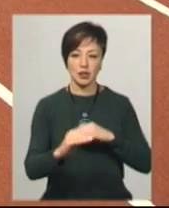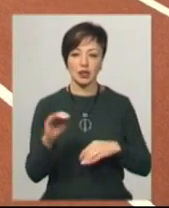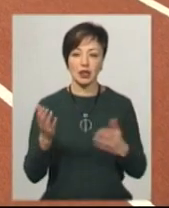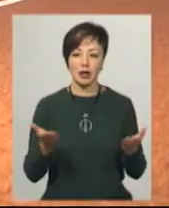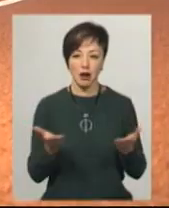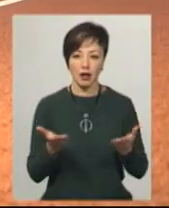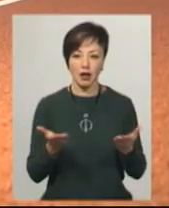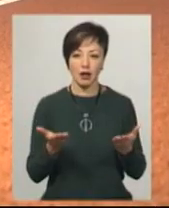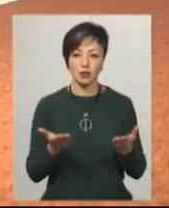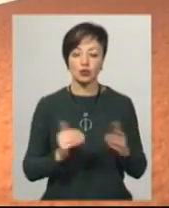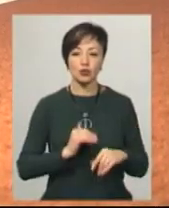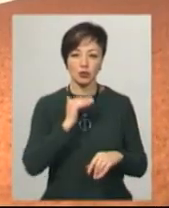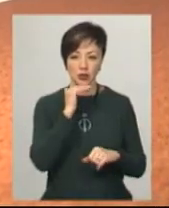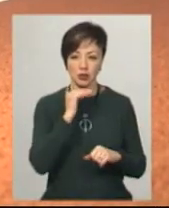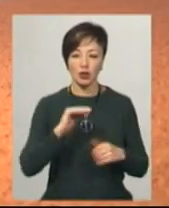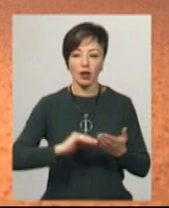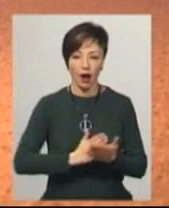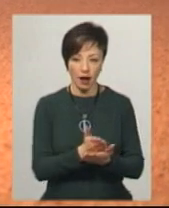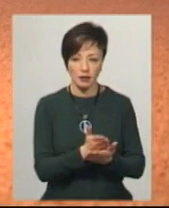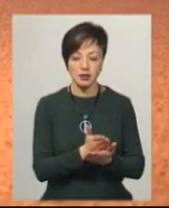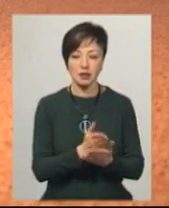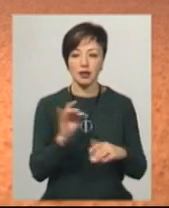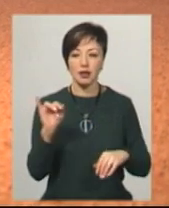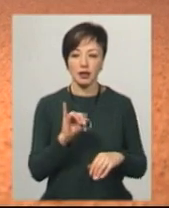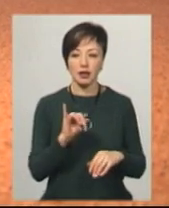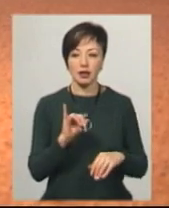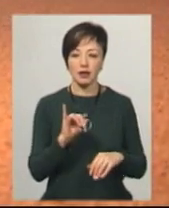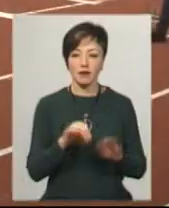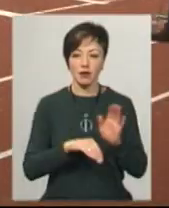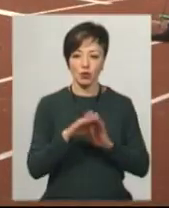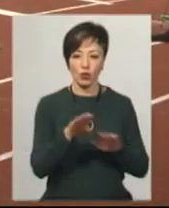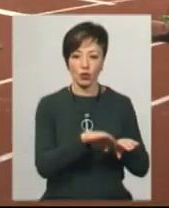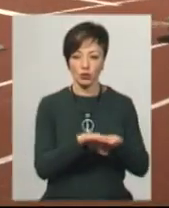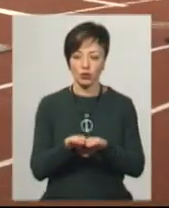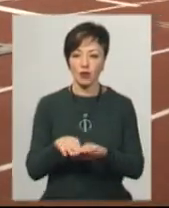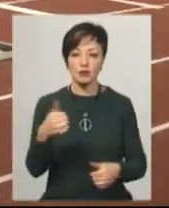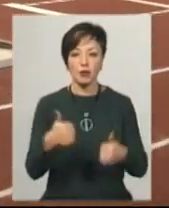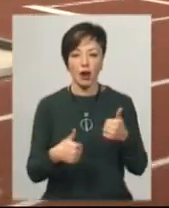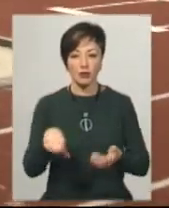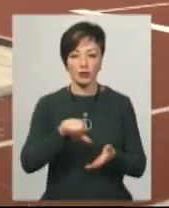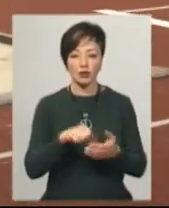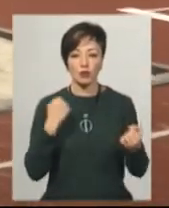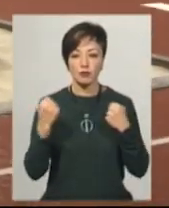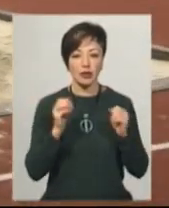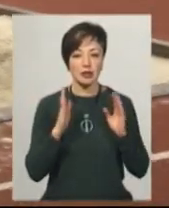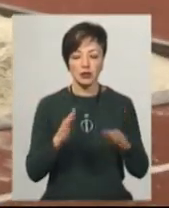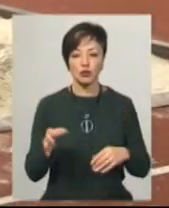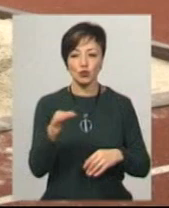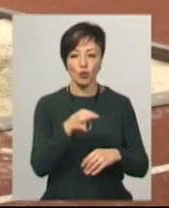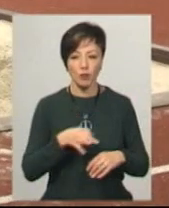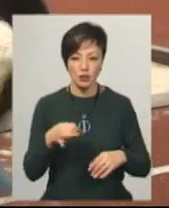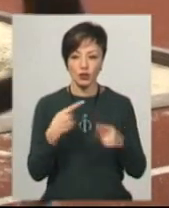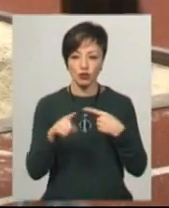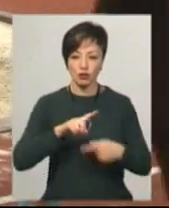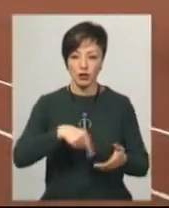яке достатньо якісне і високого готунку. У змагання був участь спортсмен не тільки з області, але й